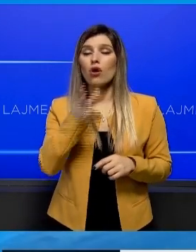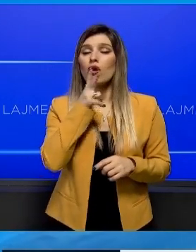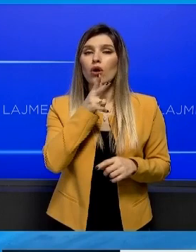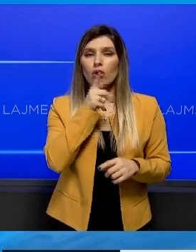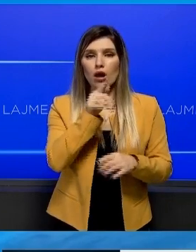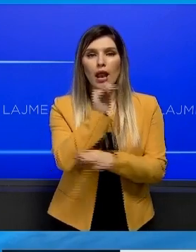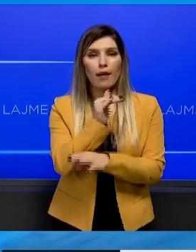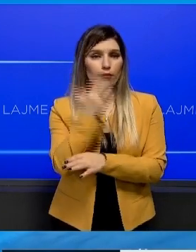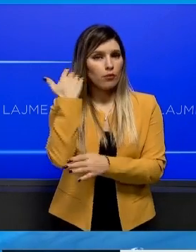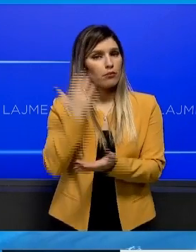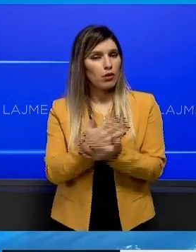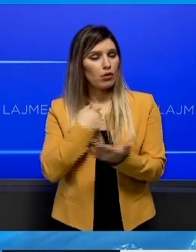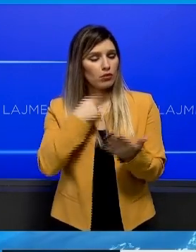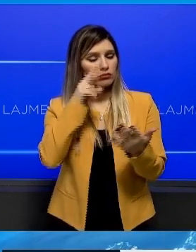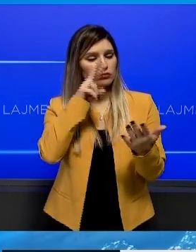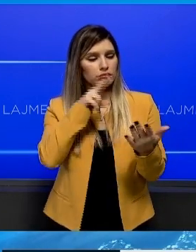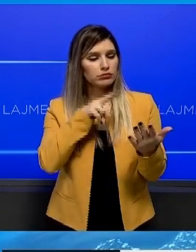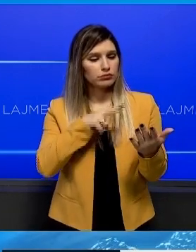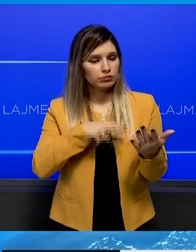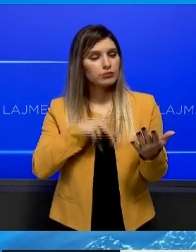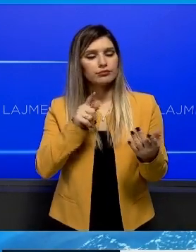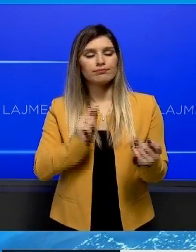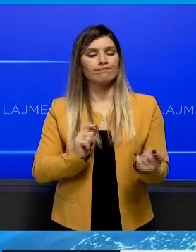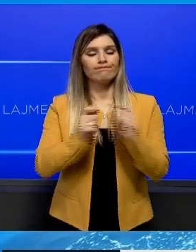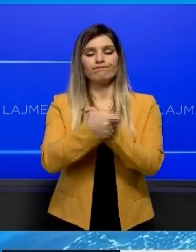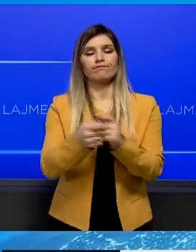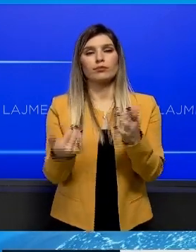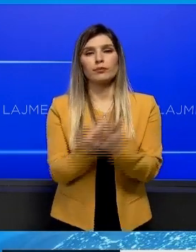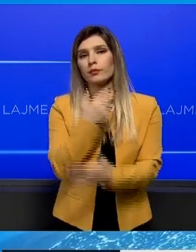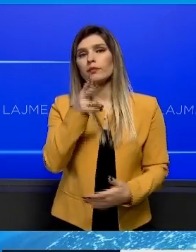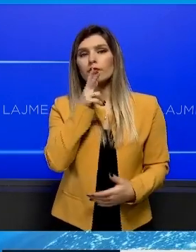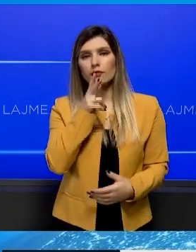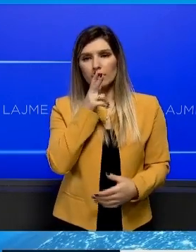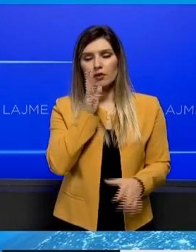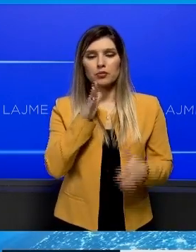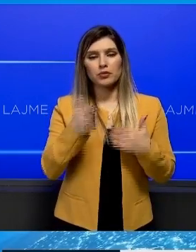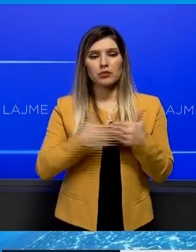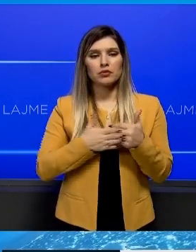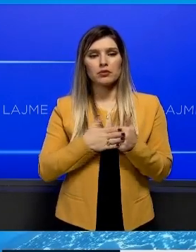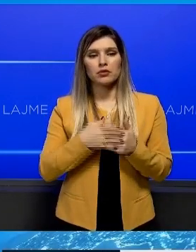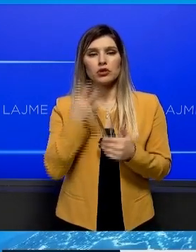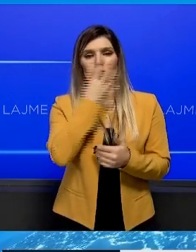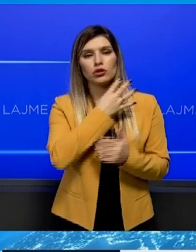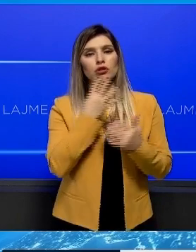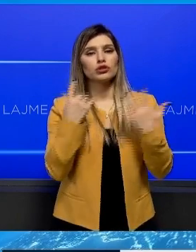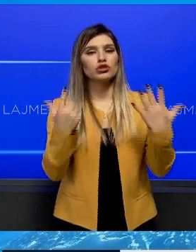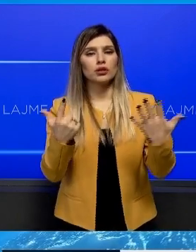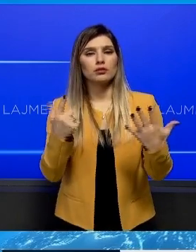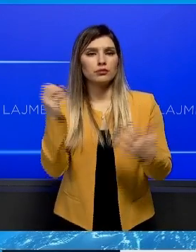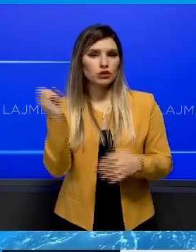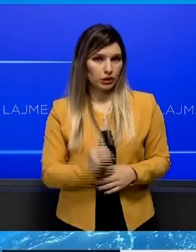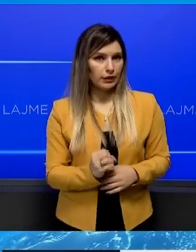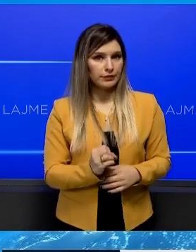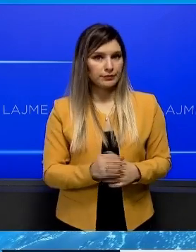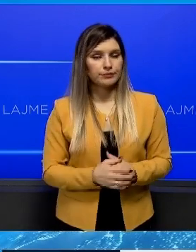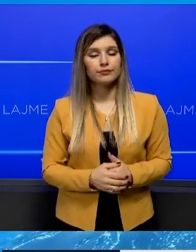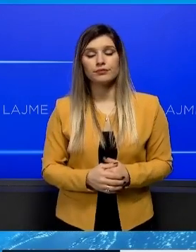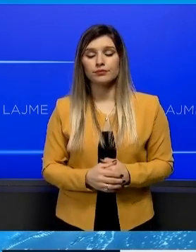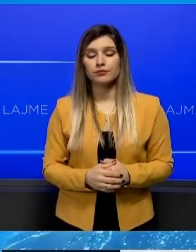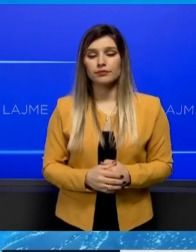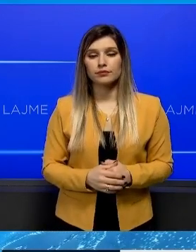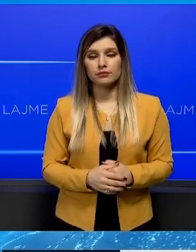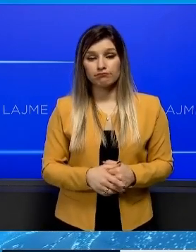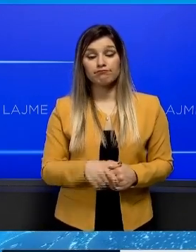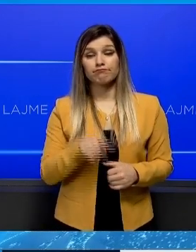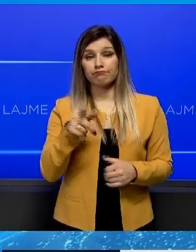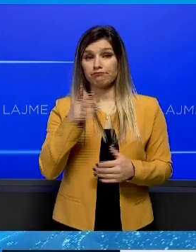që e kam lidzuar edhe unë ka qenë kërkesa që të rritën tarifat dikon për 27%. Bazuar